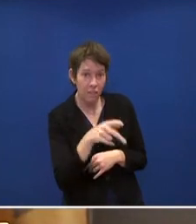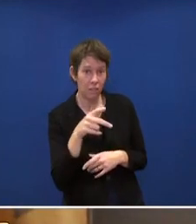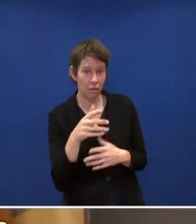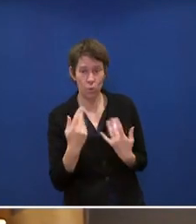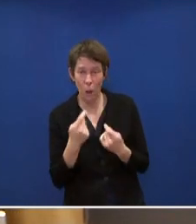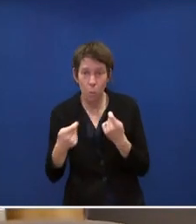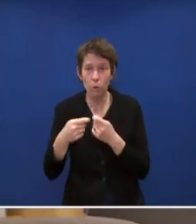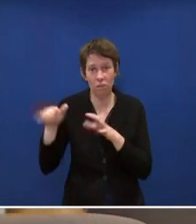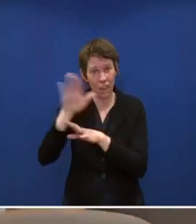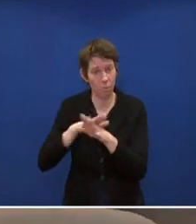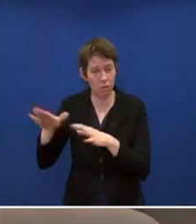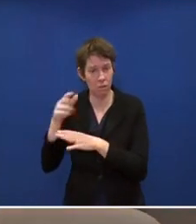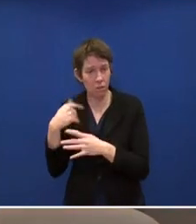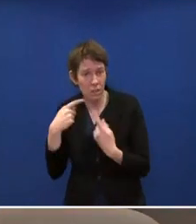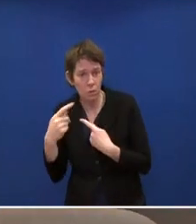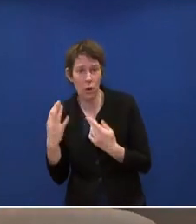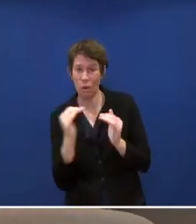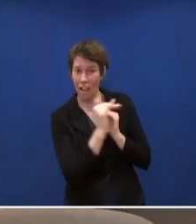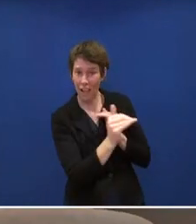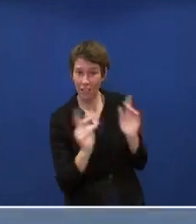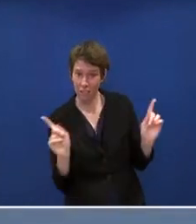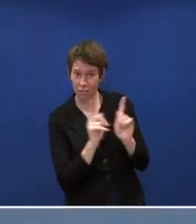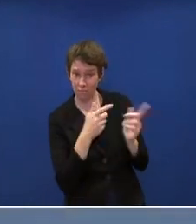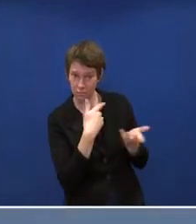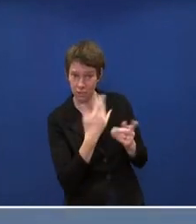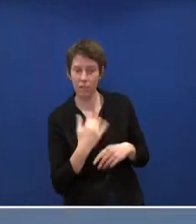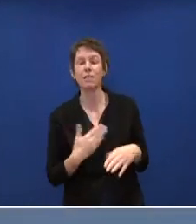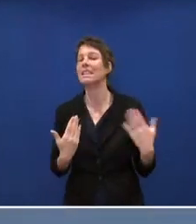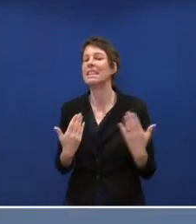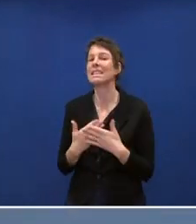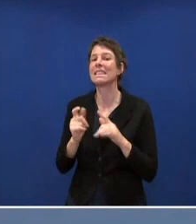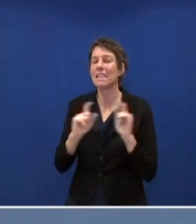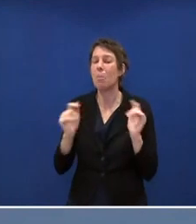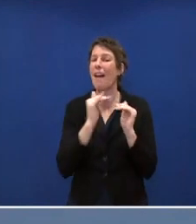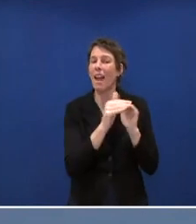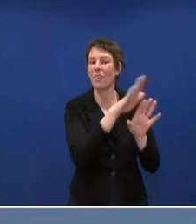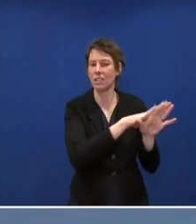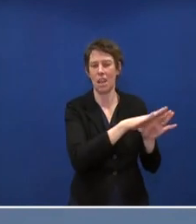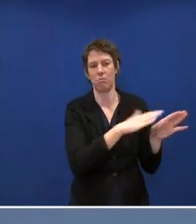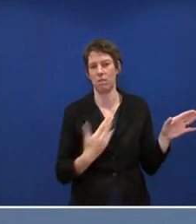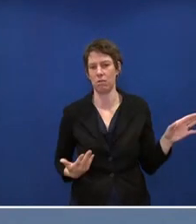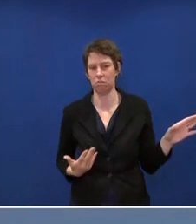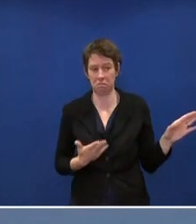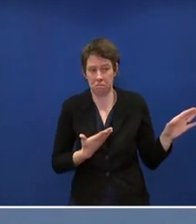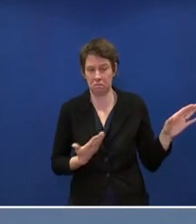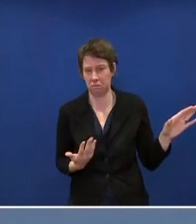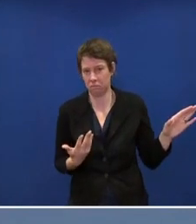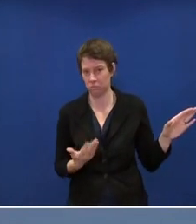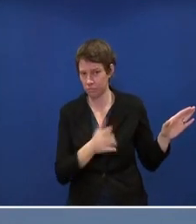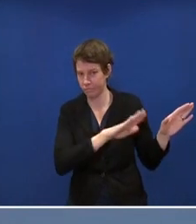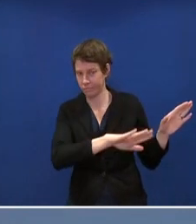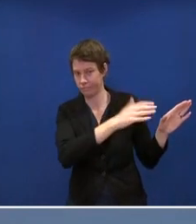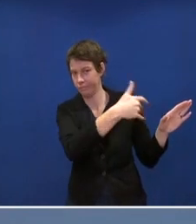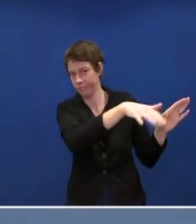in Richtung Landesebene? Wie gesagt, es ist ein Thema, was auf Landesebene spielt und